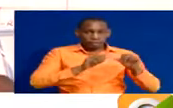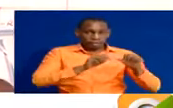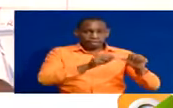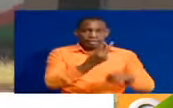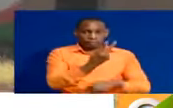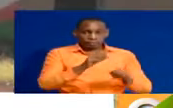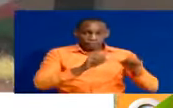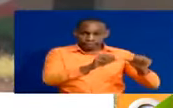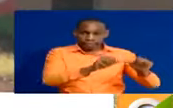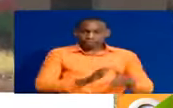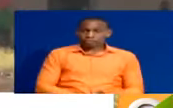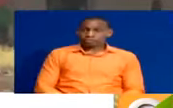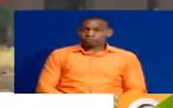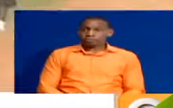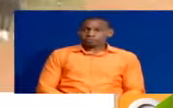kwa wili.